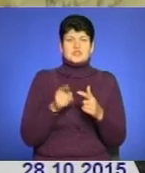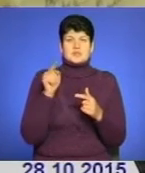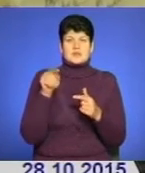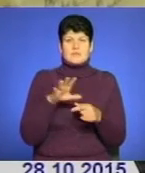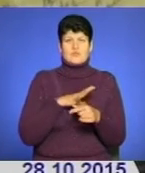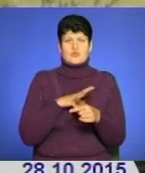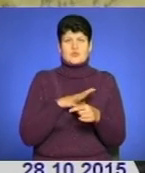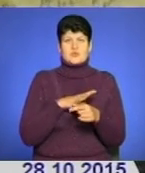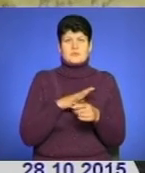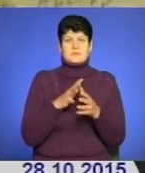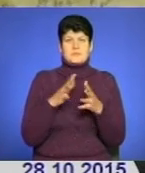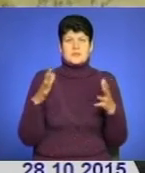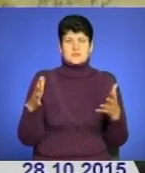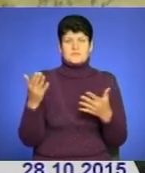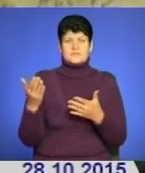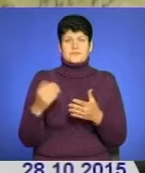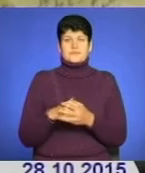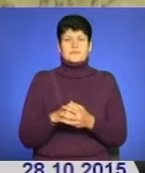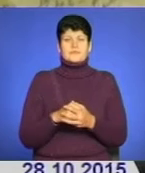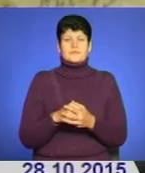розкручених аеропортах і інших речах.